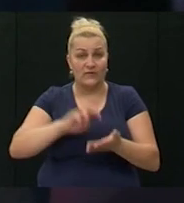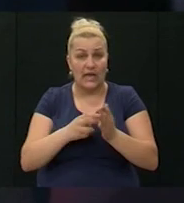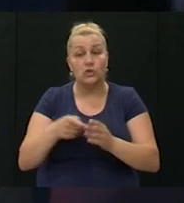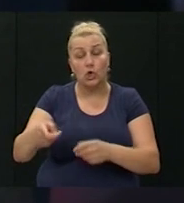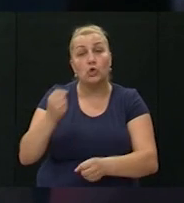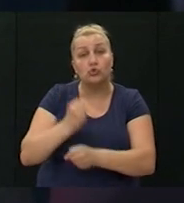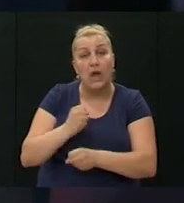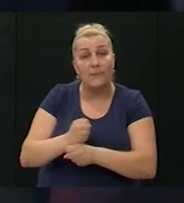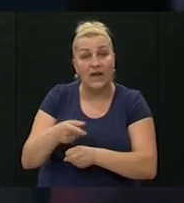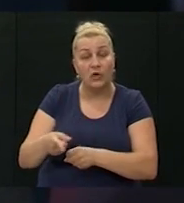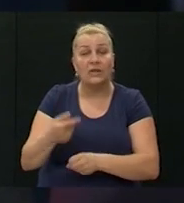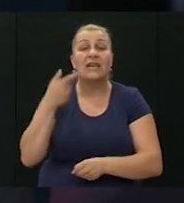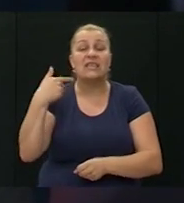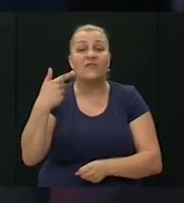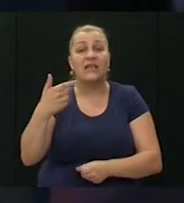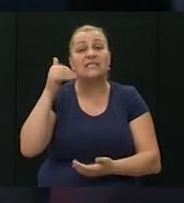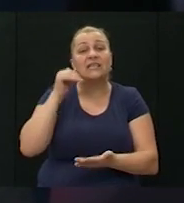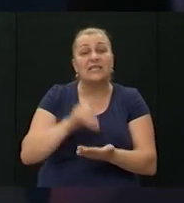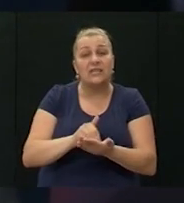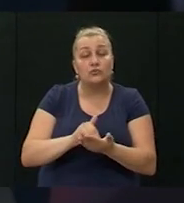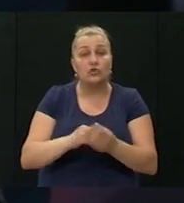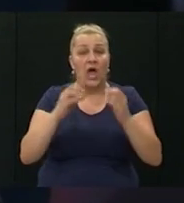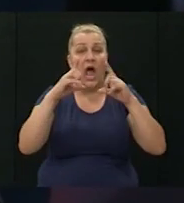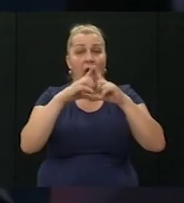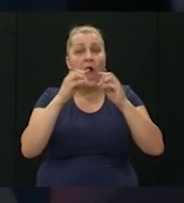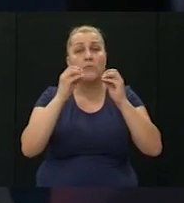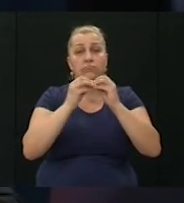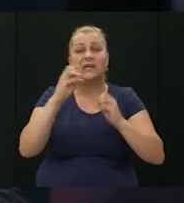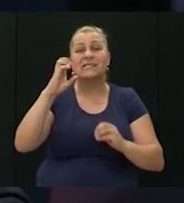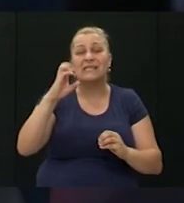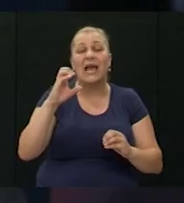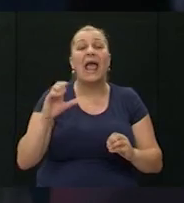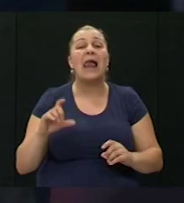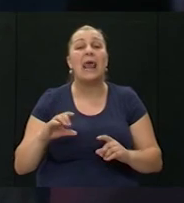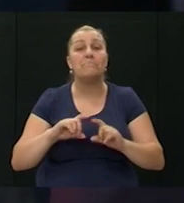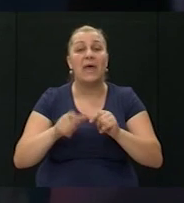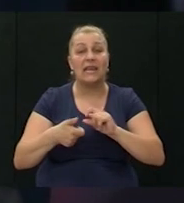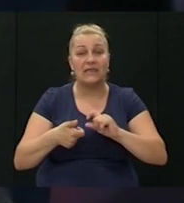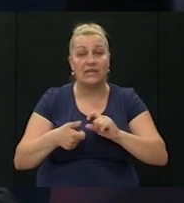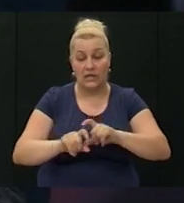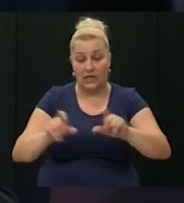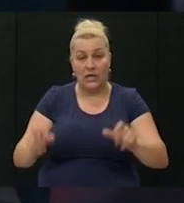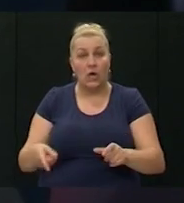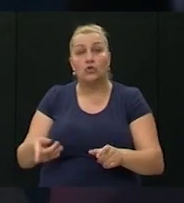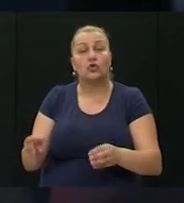koji su proizveli 20.000 onih A, B i C elemenata takozvanih od kojih su se